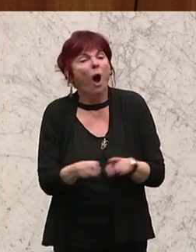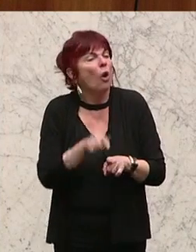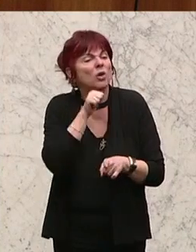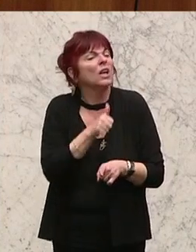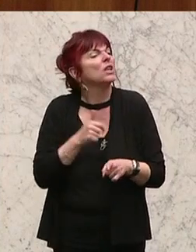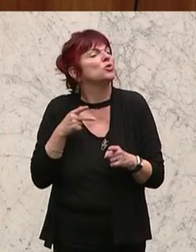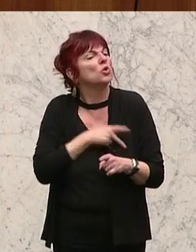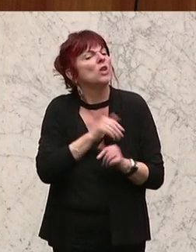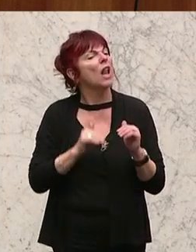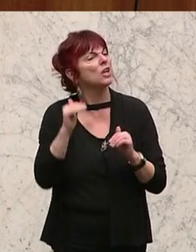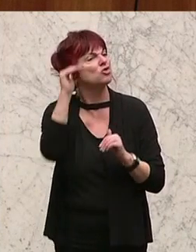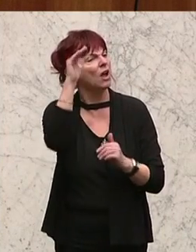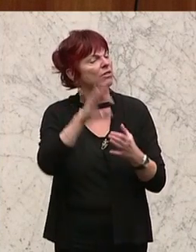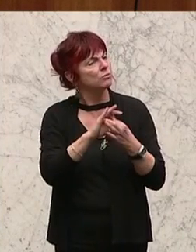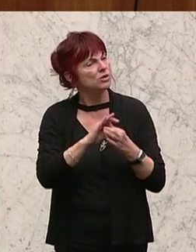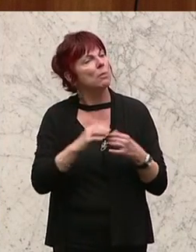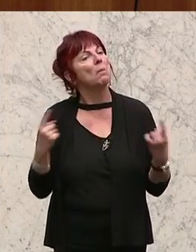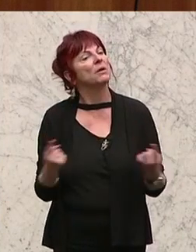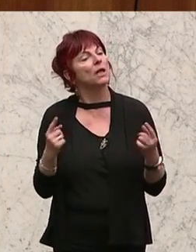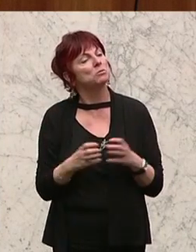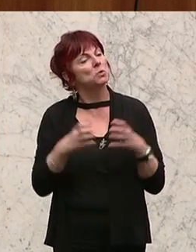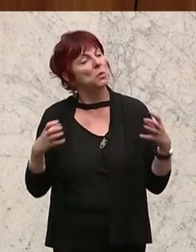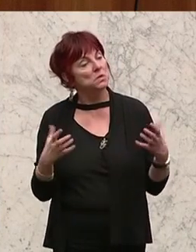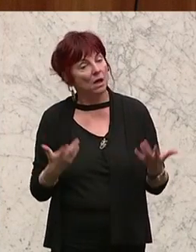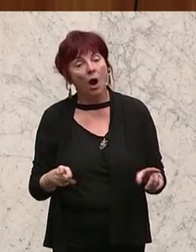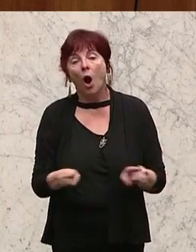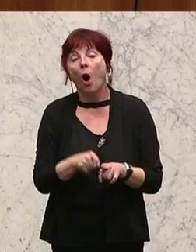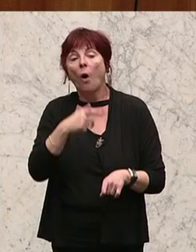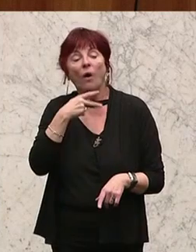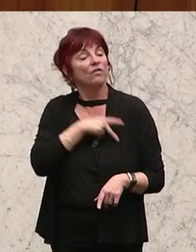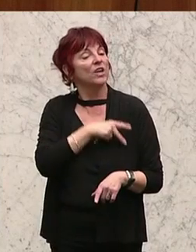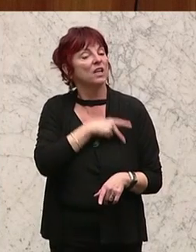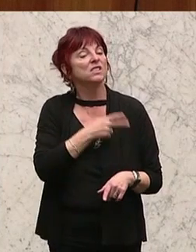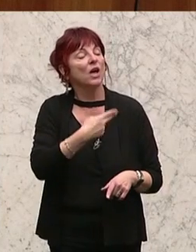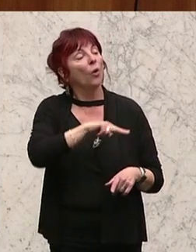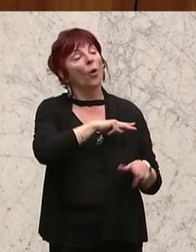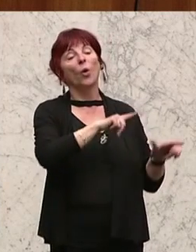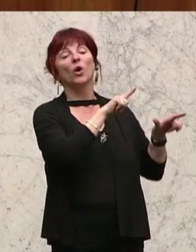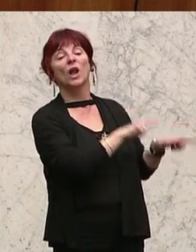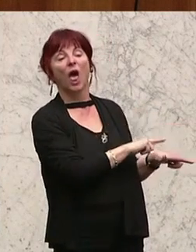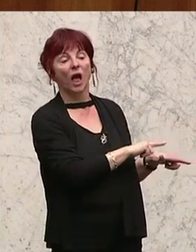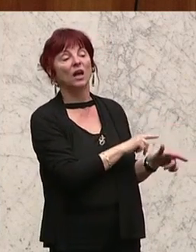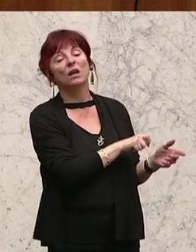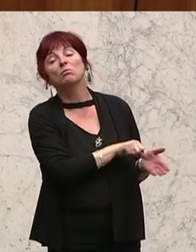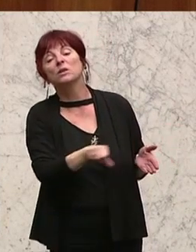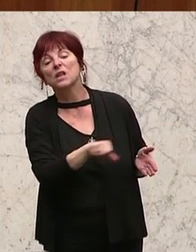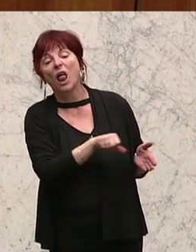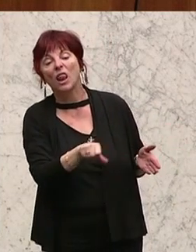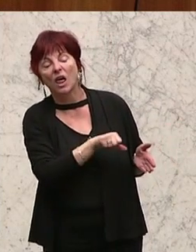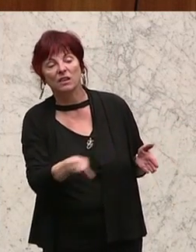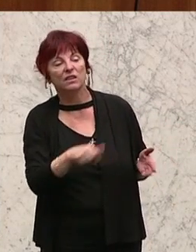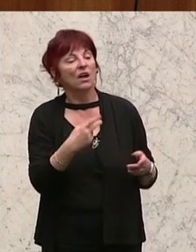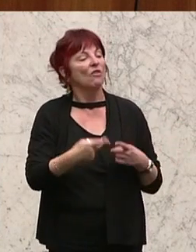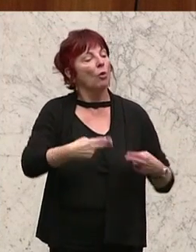Und die Finanzierung aus den Rücklagen wird immer kritisch vermerkt. Sie erfolgt aus den Rücklagen der Krankenversicherung der Bauern, weil hier immer